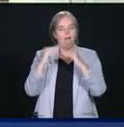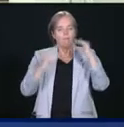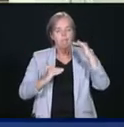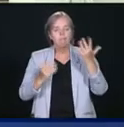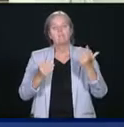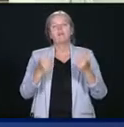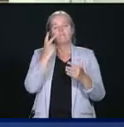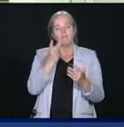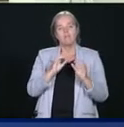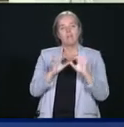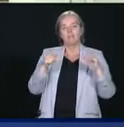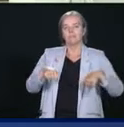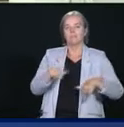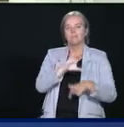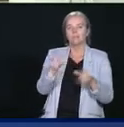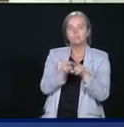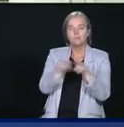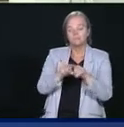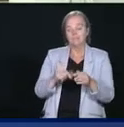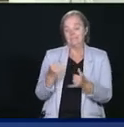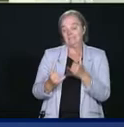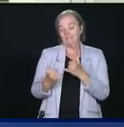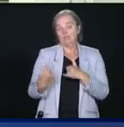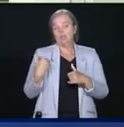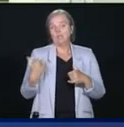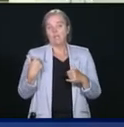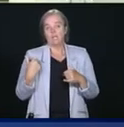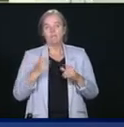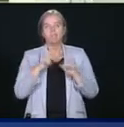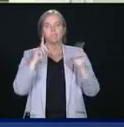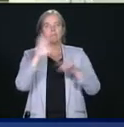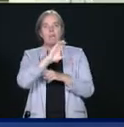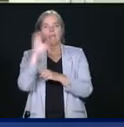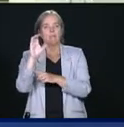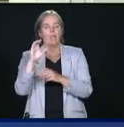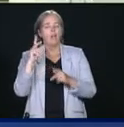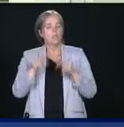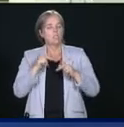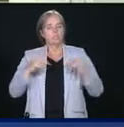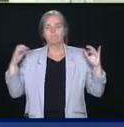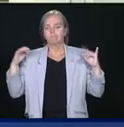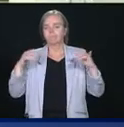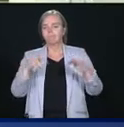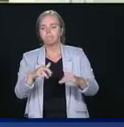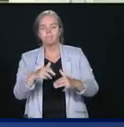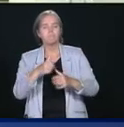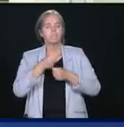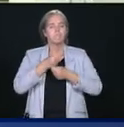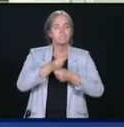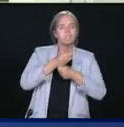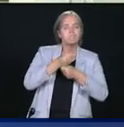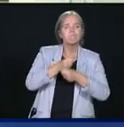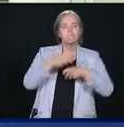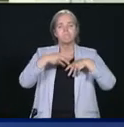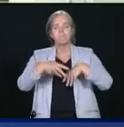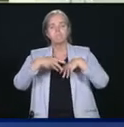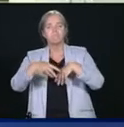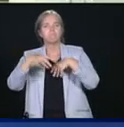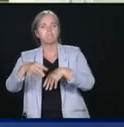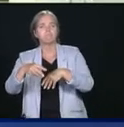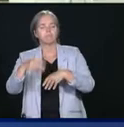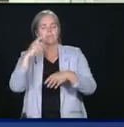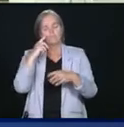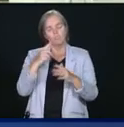En fin de semaine, on a vu des milliers de personnes partout au pays manifester pacifiquement pour se dresser contre le racisme.